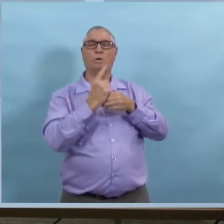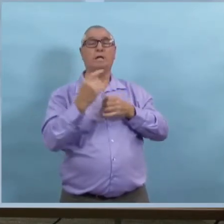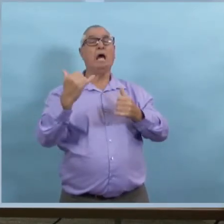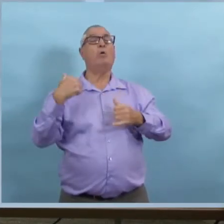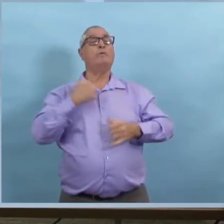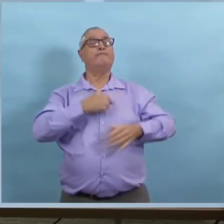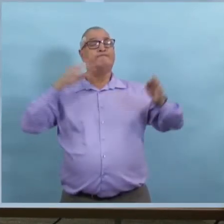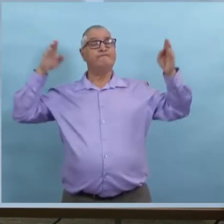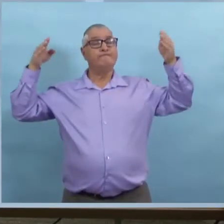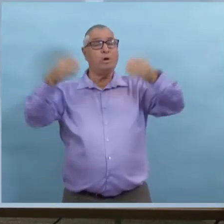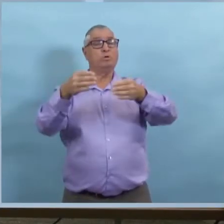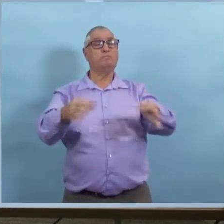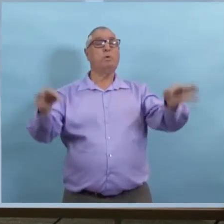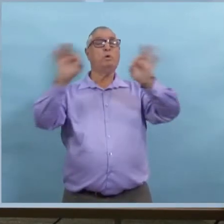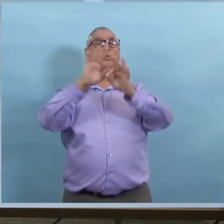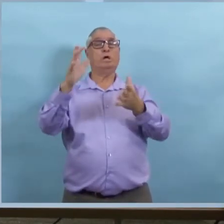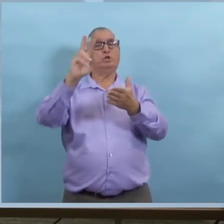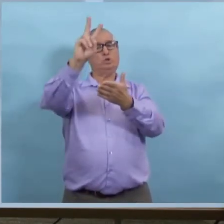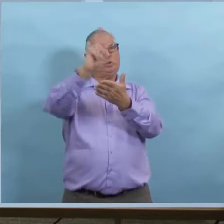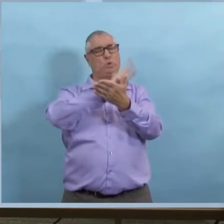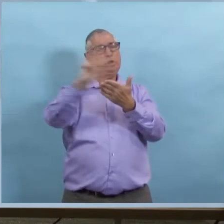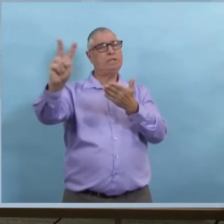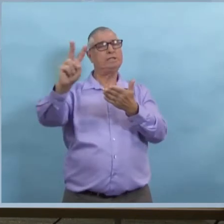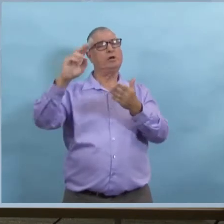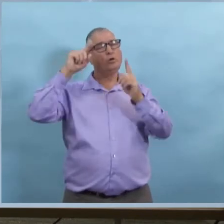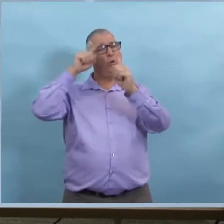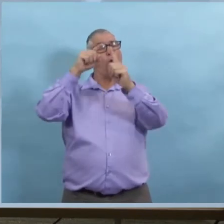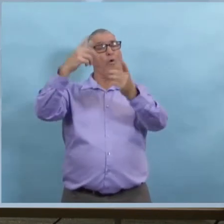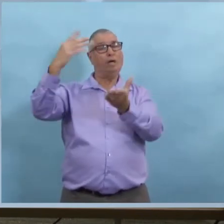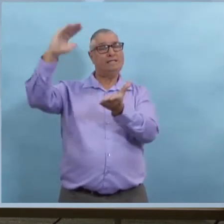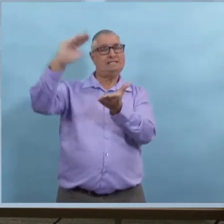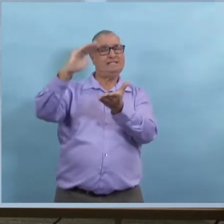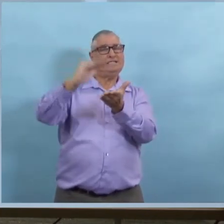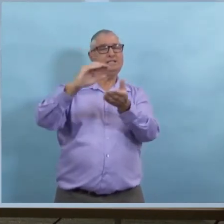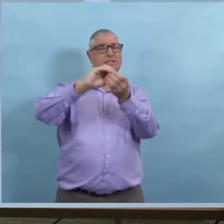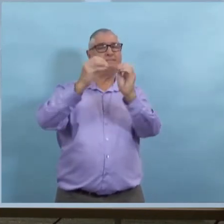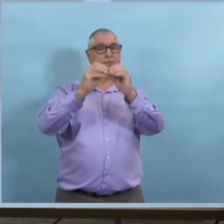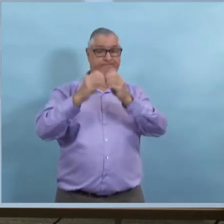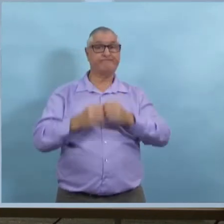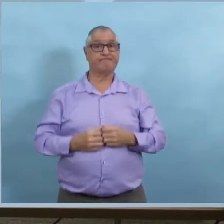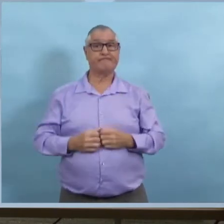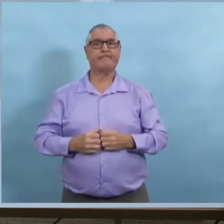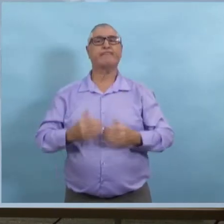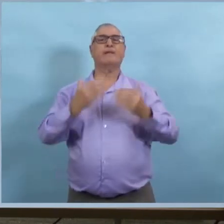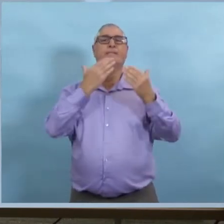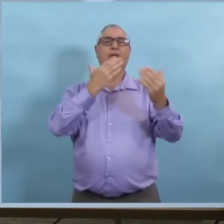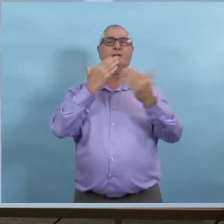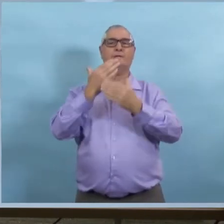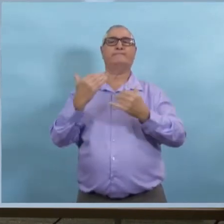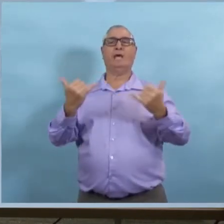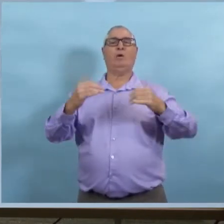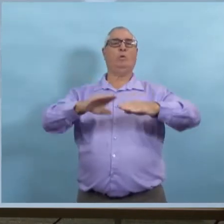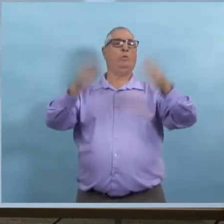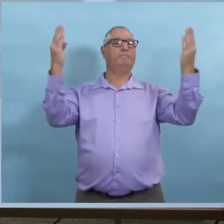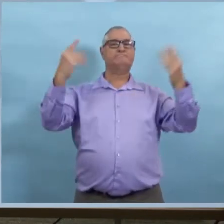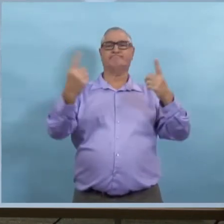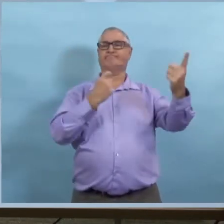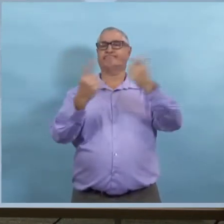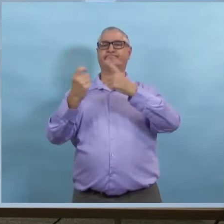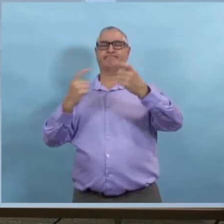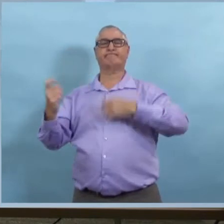on l'espère, ce sera juste pour deux semaines et il faut qu mette l'accent sur faire baisser les chiffres. Nous revenons maintenant à la salle du palais législatif.